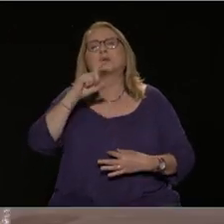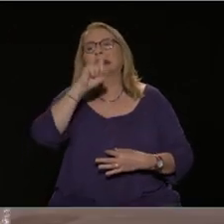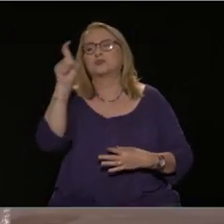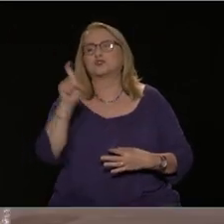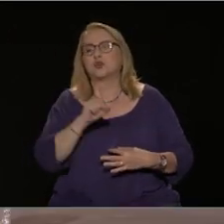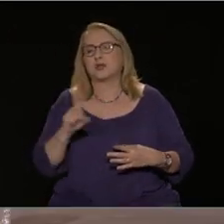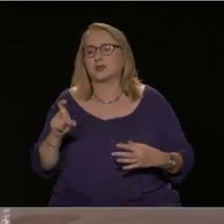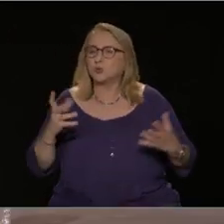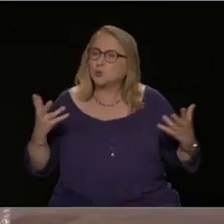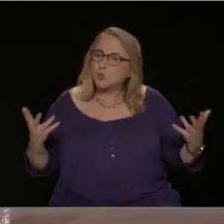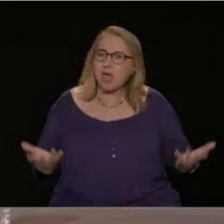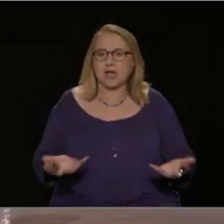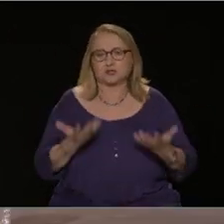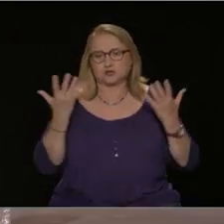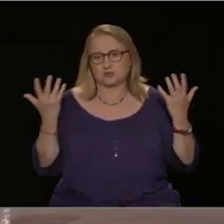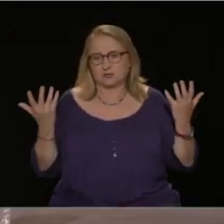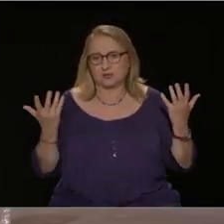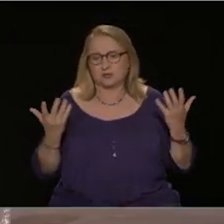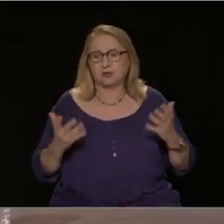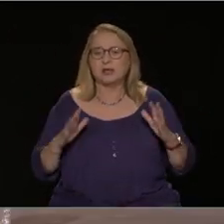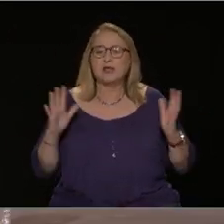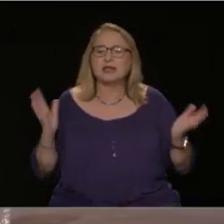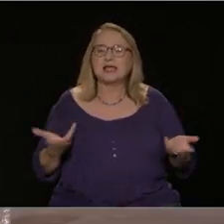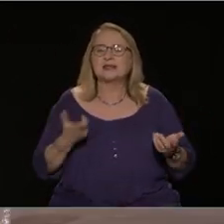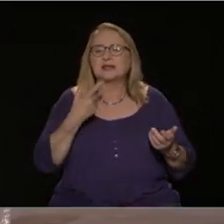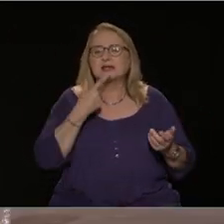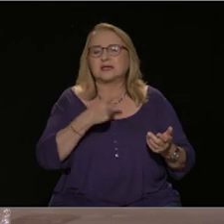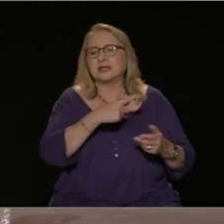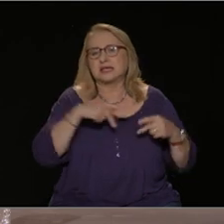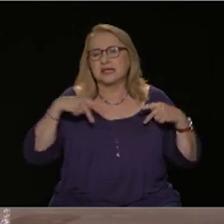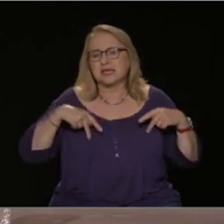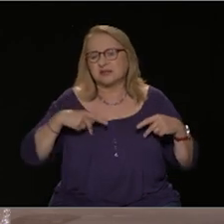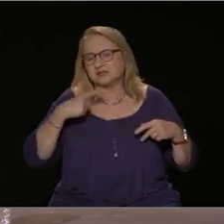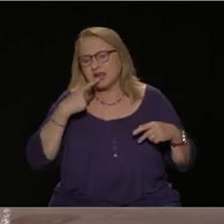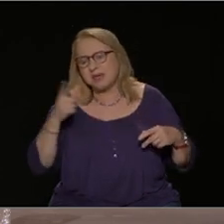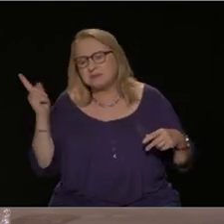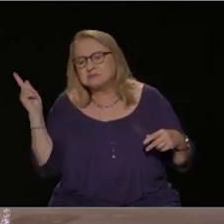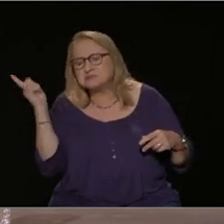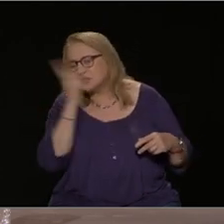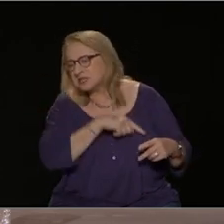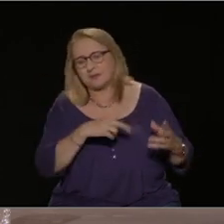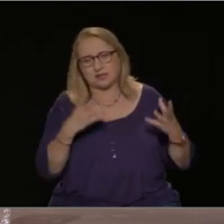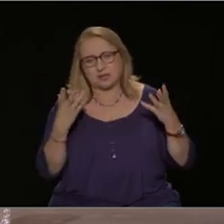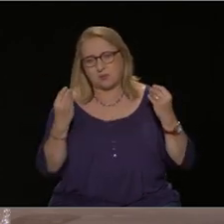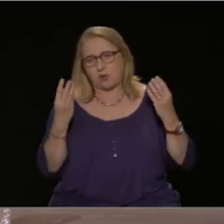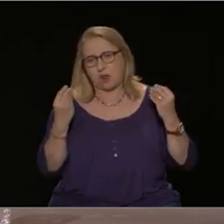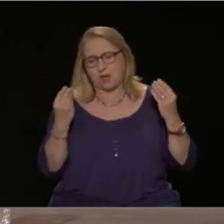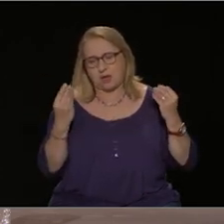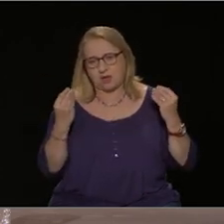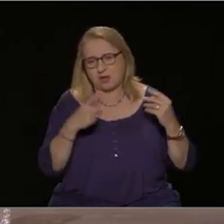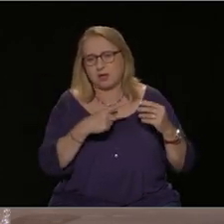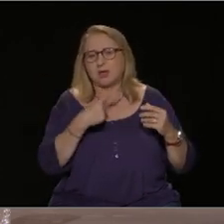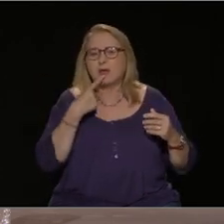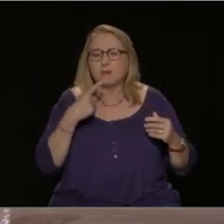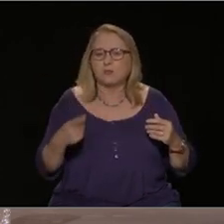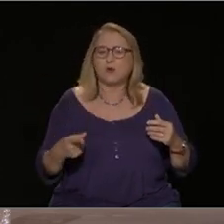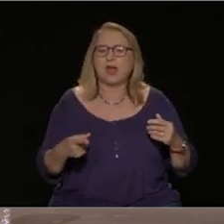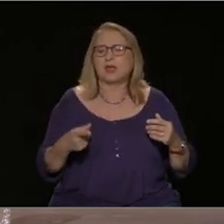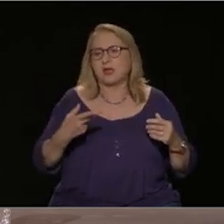υποτίθεται, γιατί λέει ψέματα και σε αυτό το θέμα, η κυβέρνηση της νέας δημοκρατίας θα του δίνει ας πούμε κάποιες